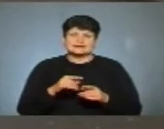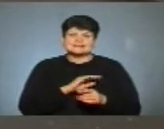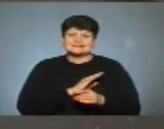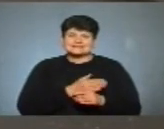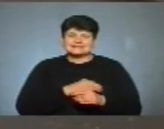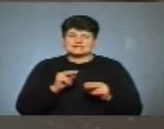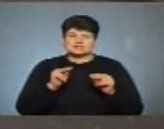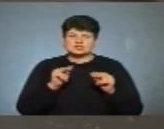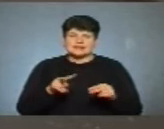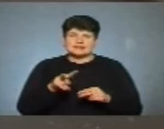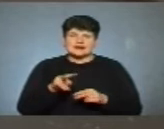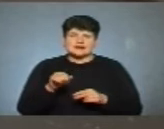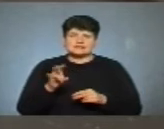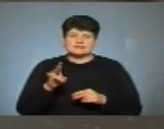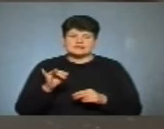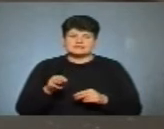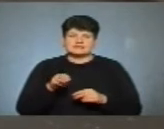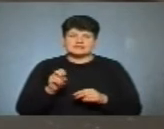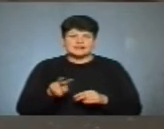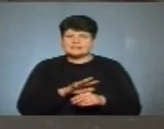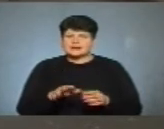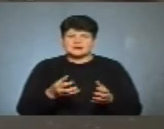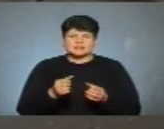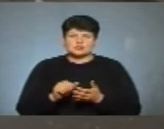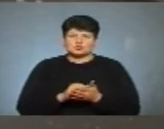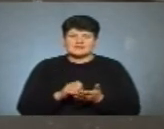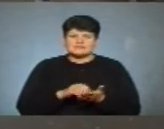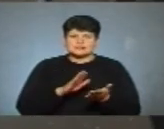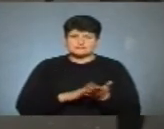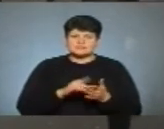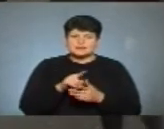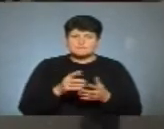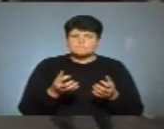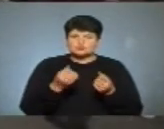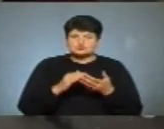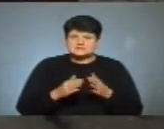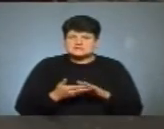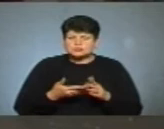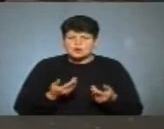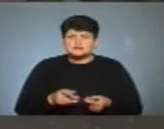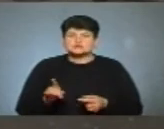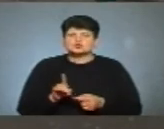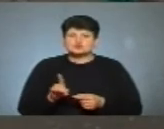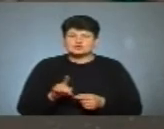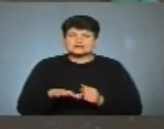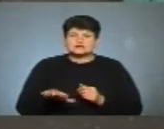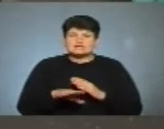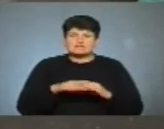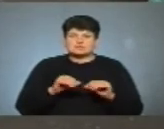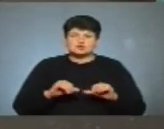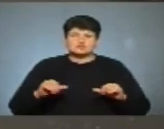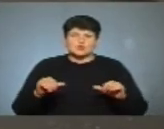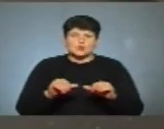ТВК стосовно не прийняття документів на реєстрацію. Там вийшла ситуація, що сама територіальна виборча